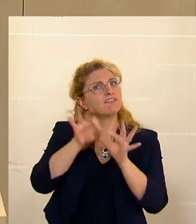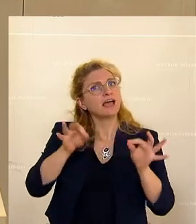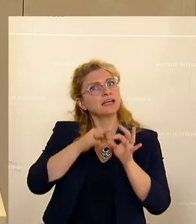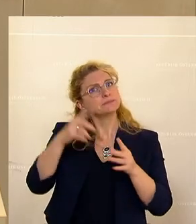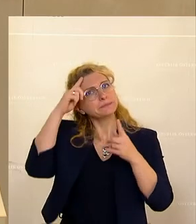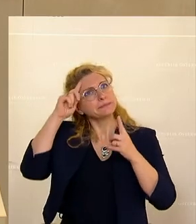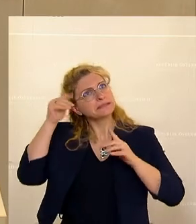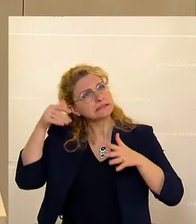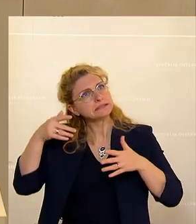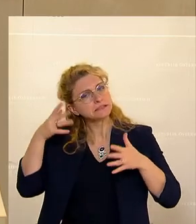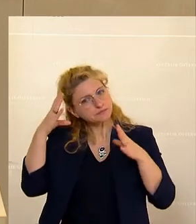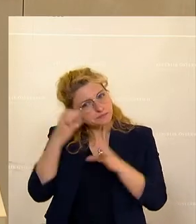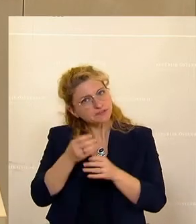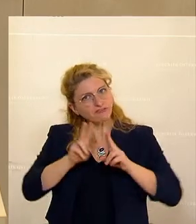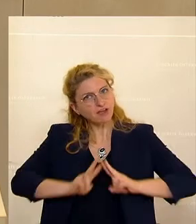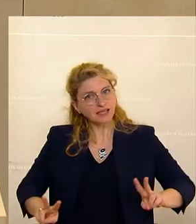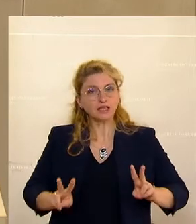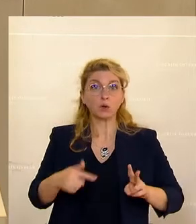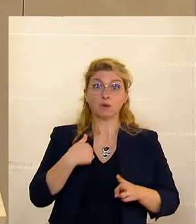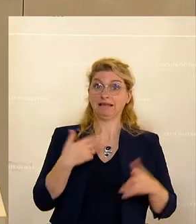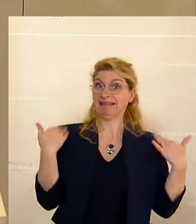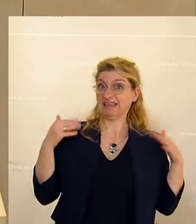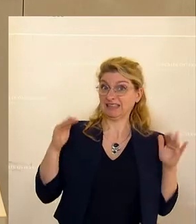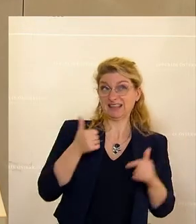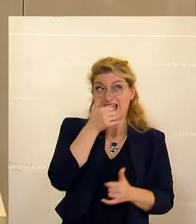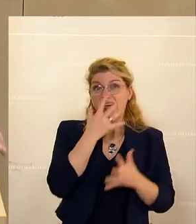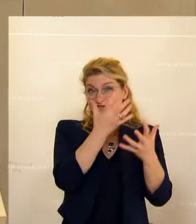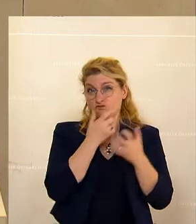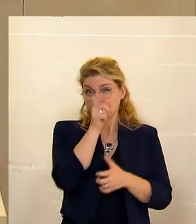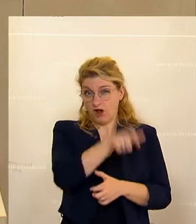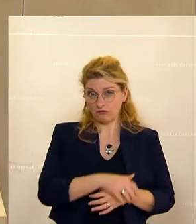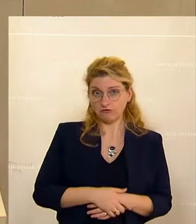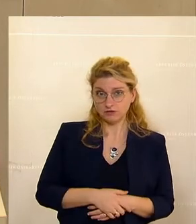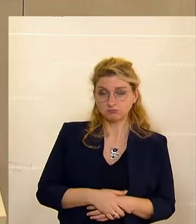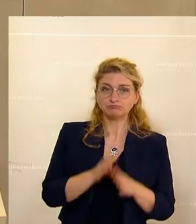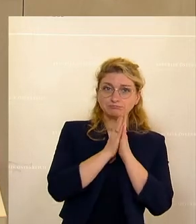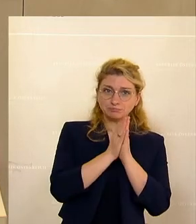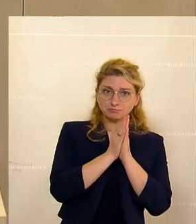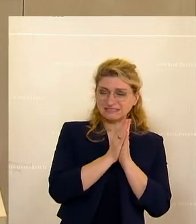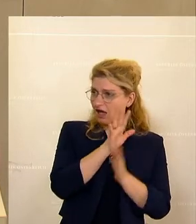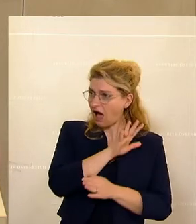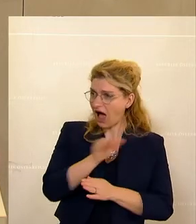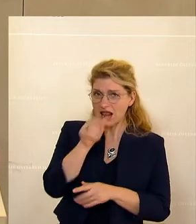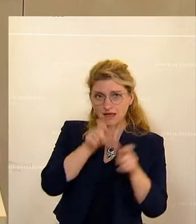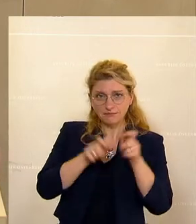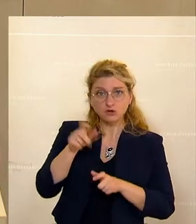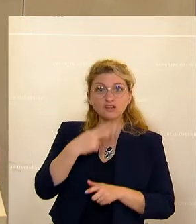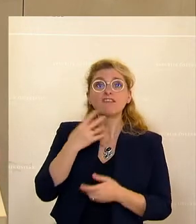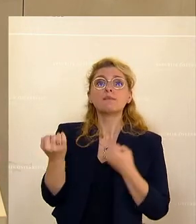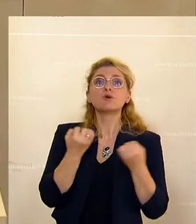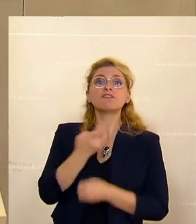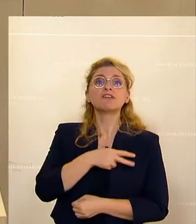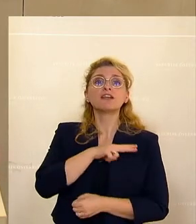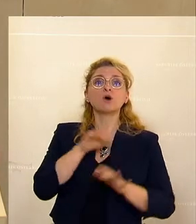Und ich habe nur einen Wunsch an das Christkind. Mögen alle politisch verantwortlichen Menschen folgendes